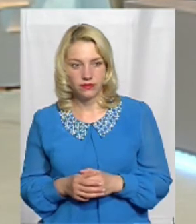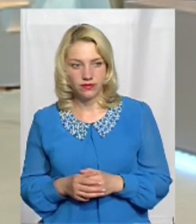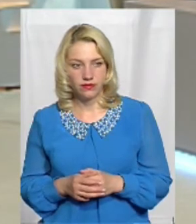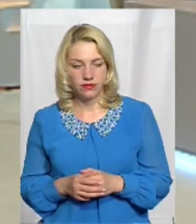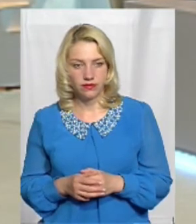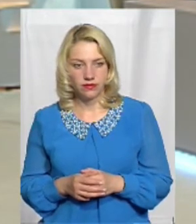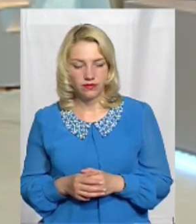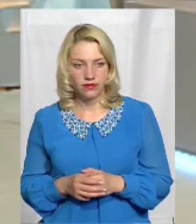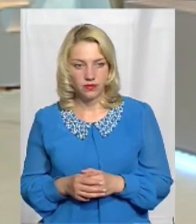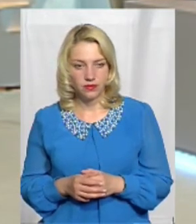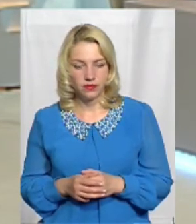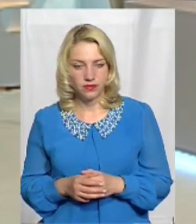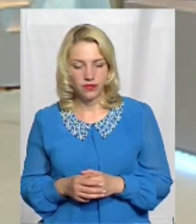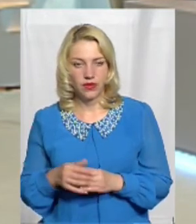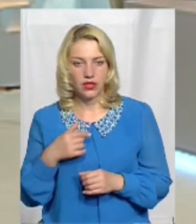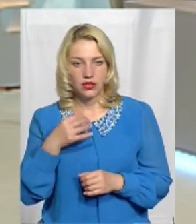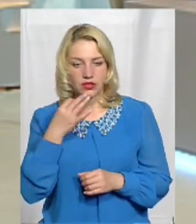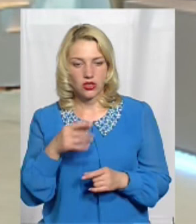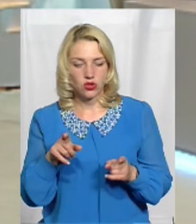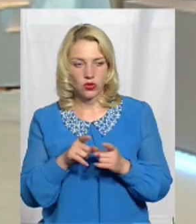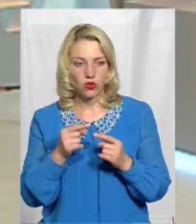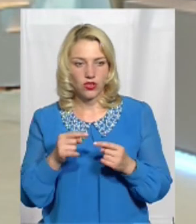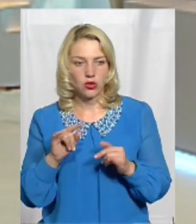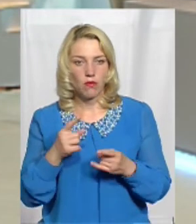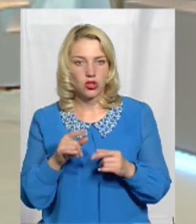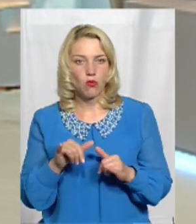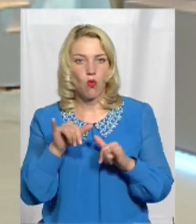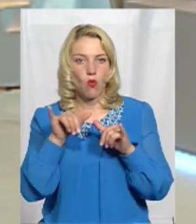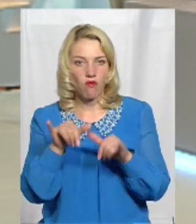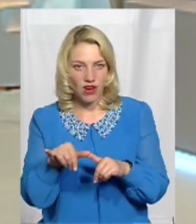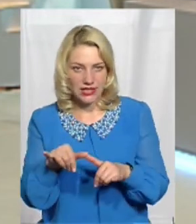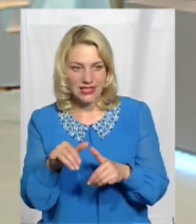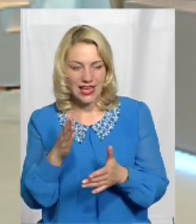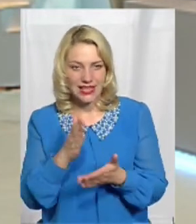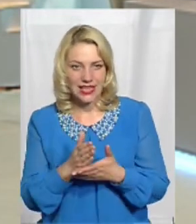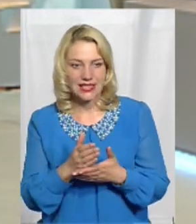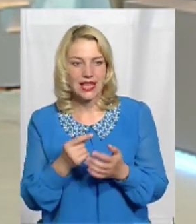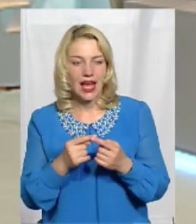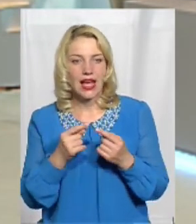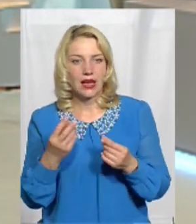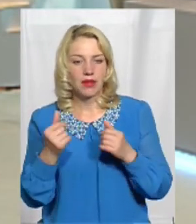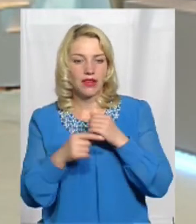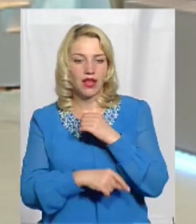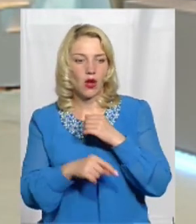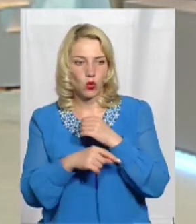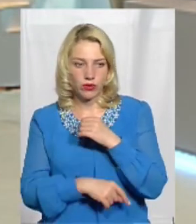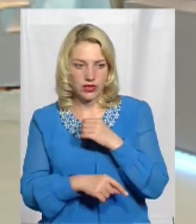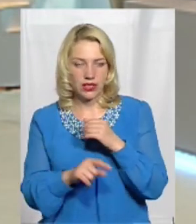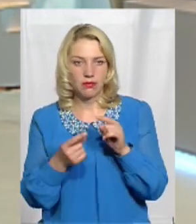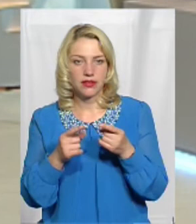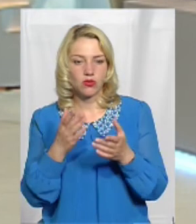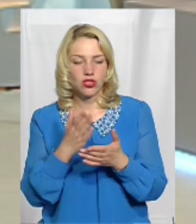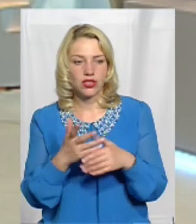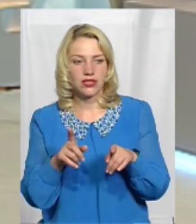Тепє я вам ще скажу таку вещь вещь Почемо у вас є елемент коррупції Тепє є